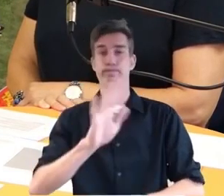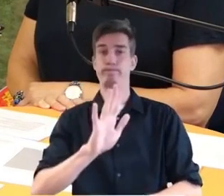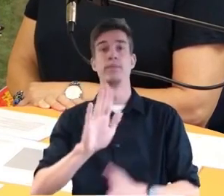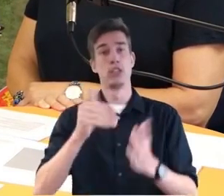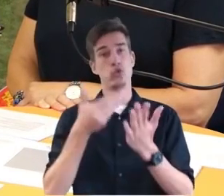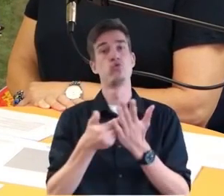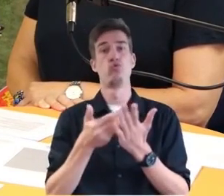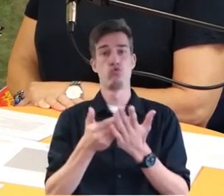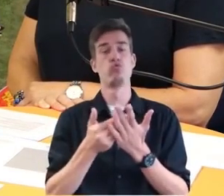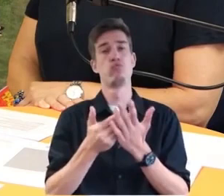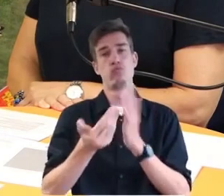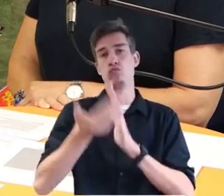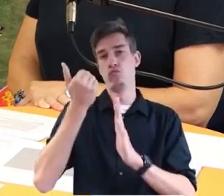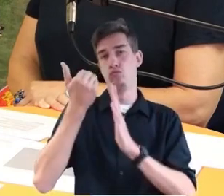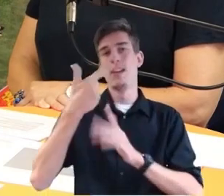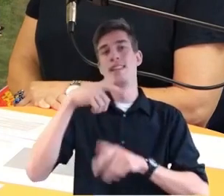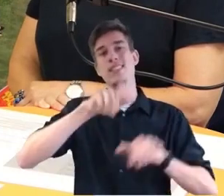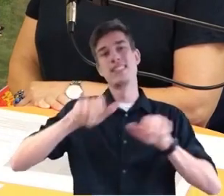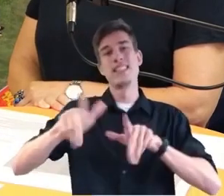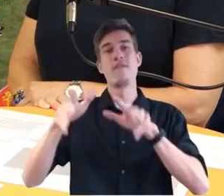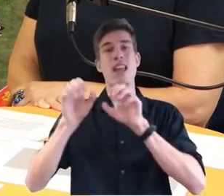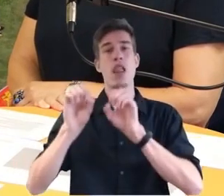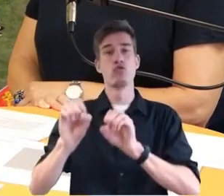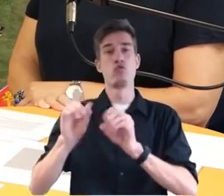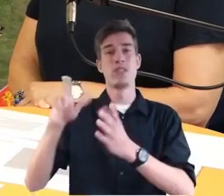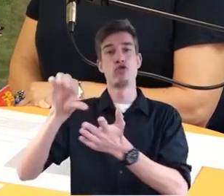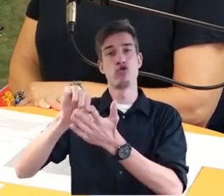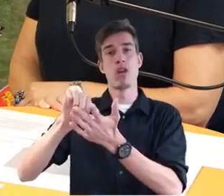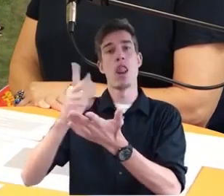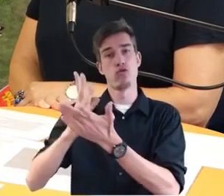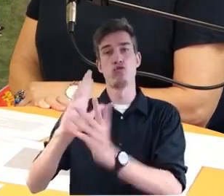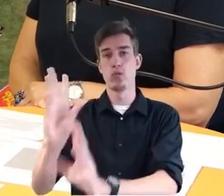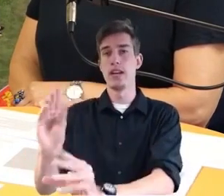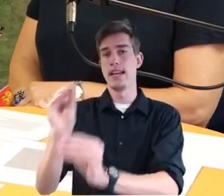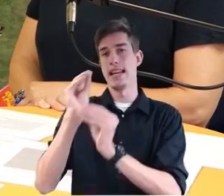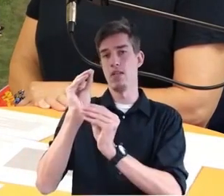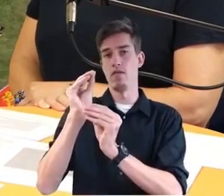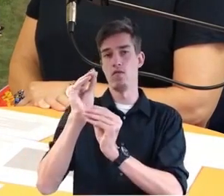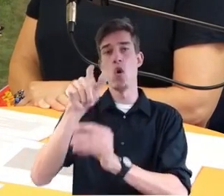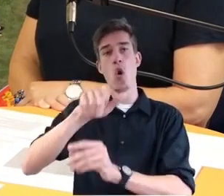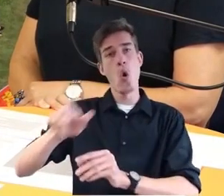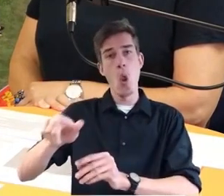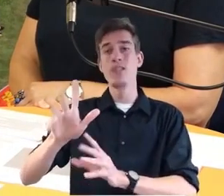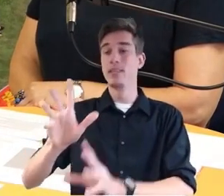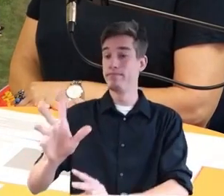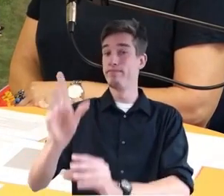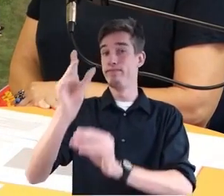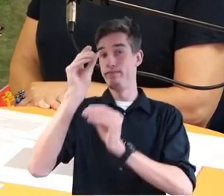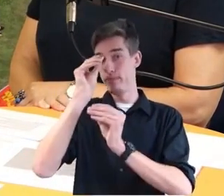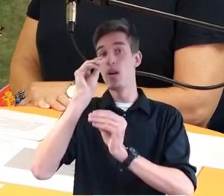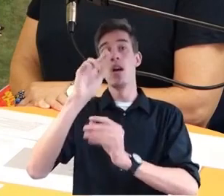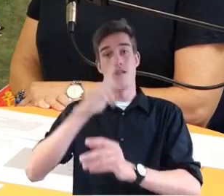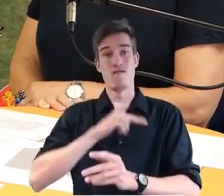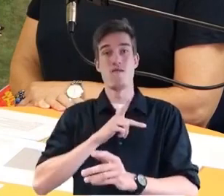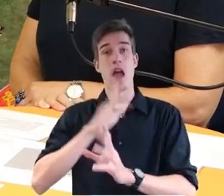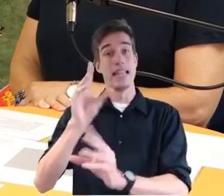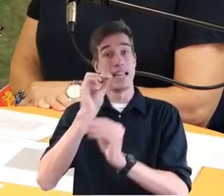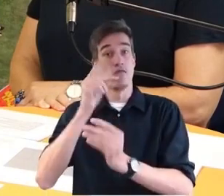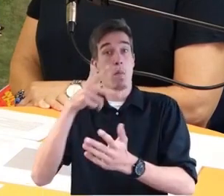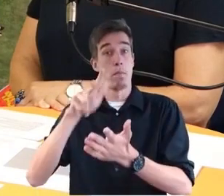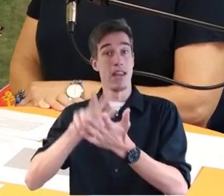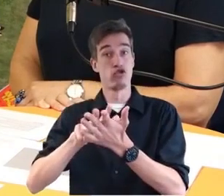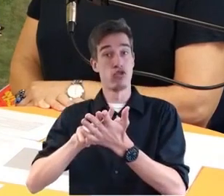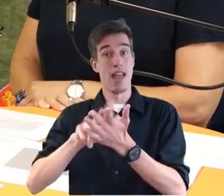Information, die aus einer Zivilschutzverbindungsstelle kam. Der dortige Kollege hat eine Information aufgenommen, eine bestätigte Information aufgenommen